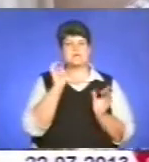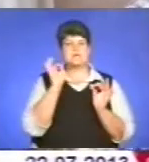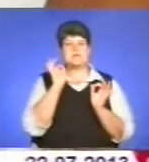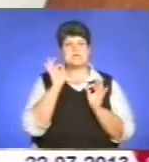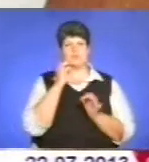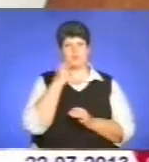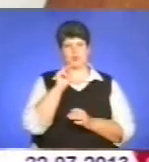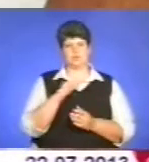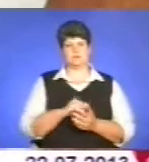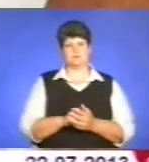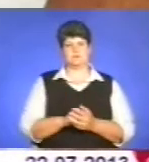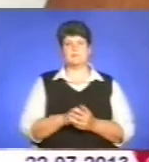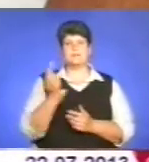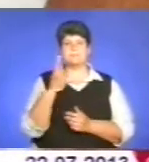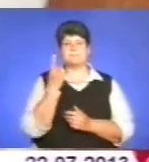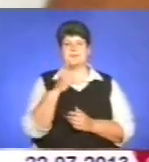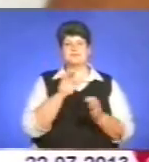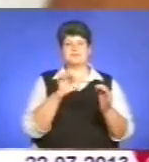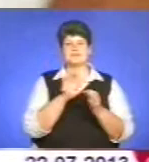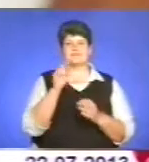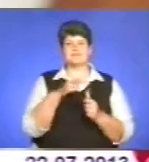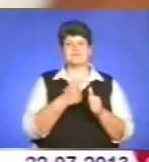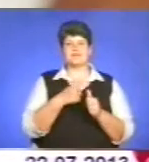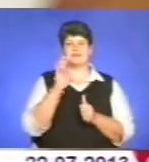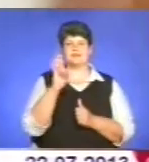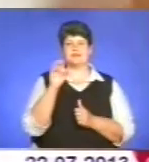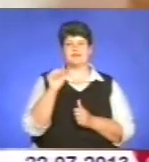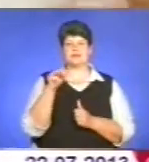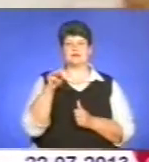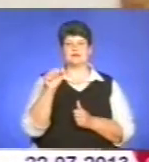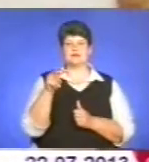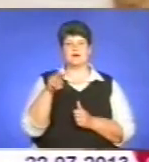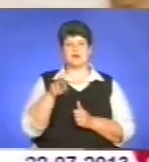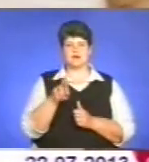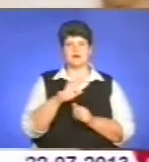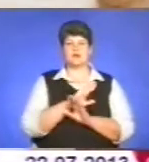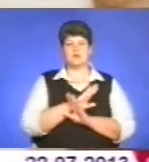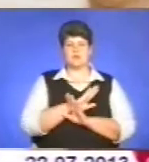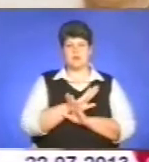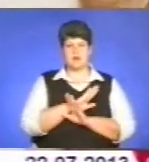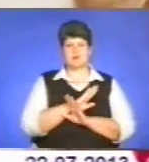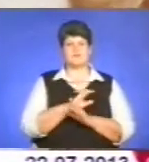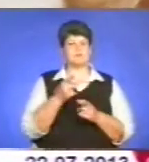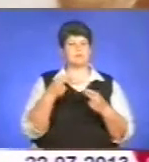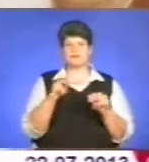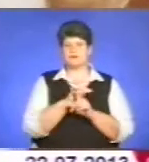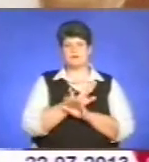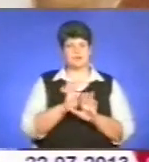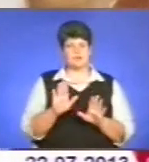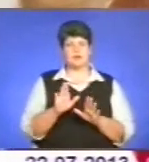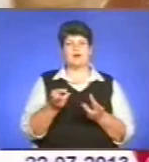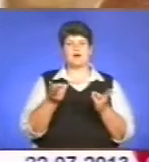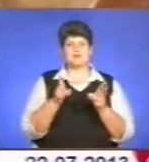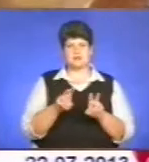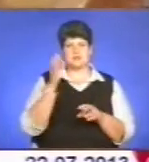лучший. Першу скрипку він назвав Наталія, на честь дочки, яка померла. Цей інструмент він нікому не продаватиме, а залишить на згадку